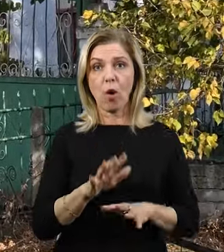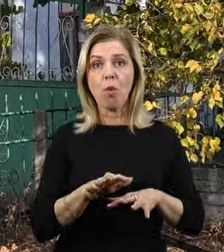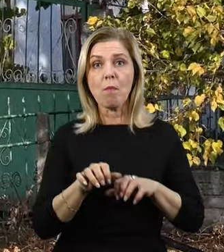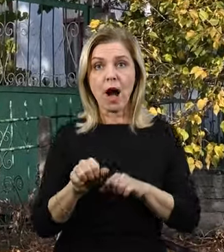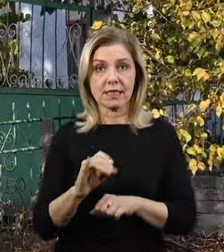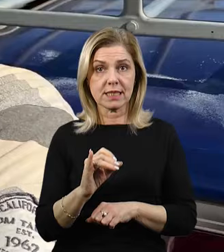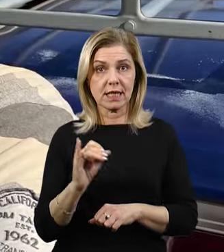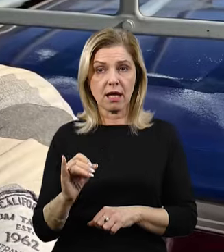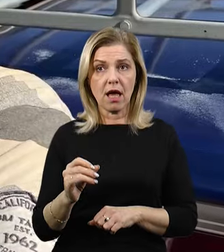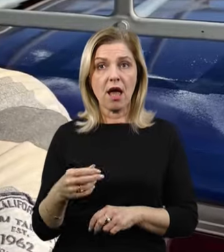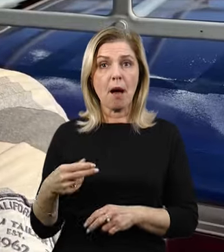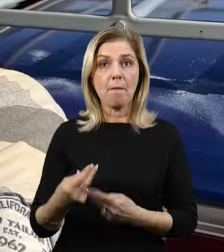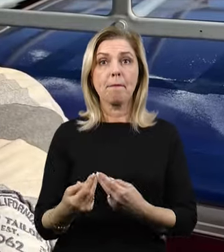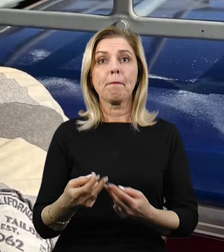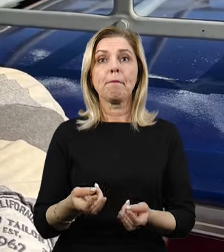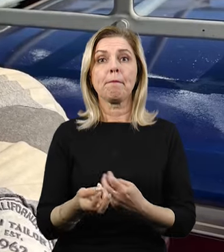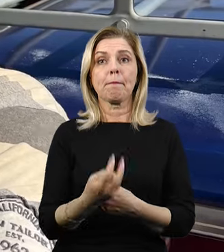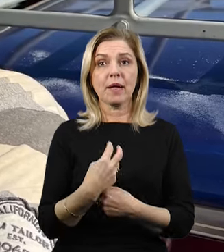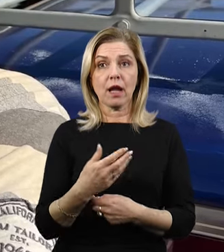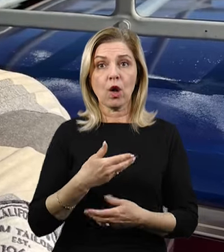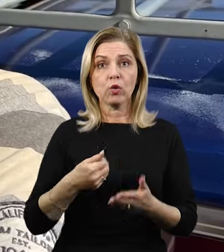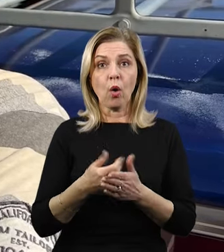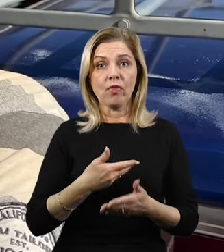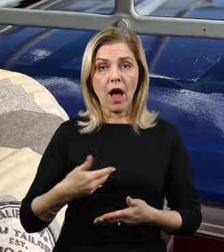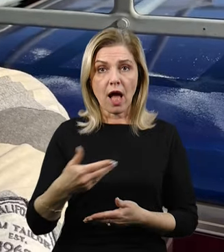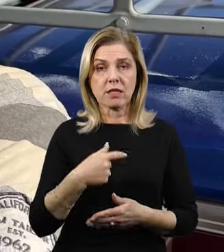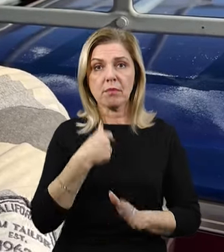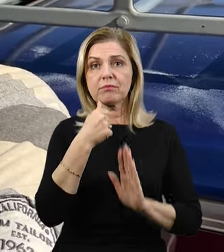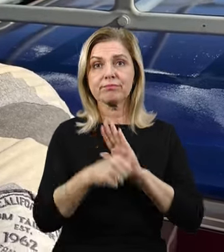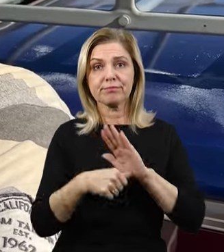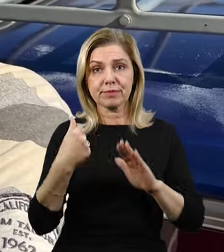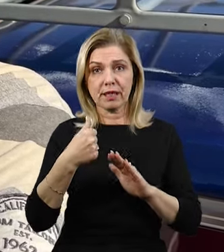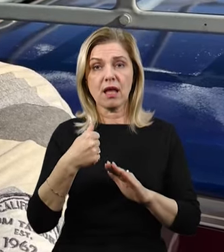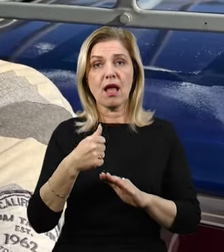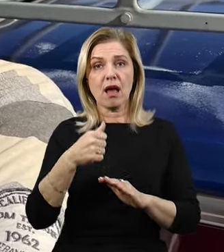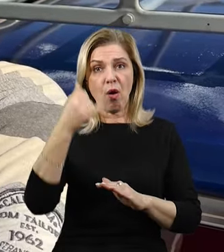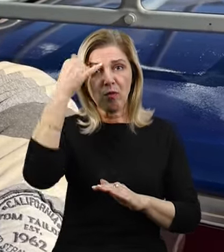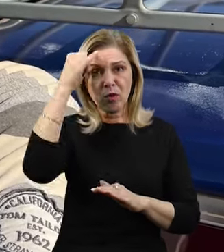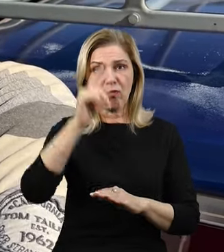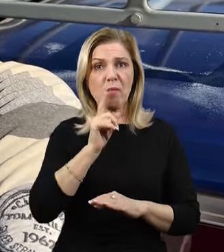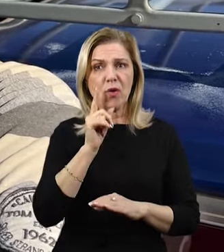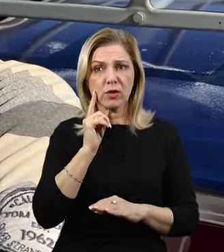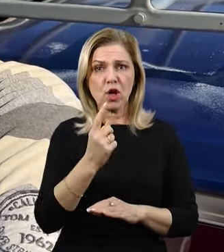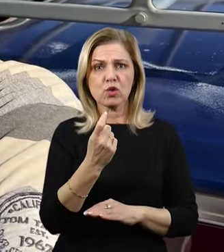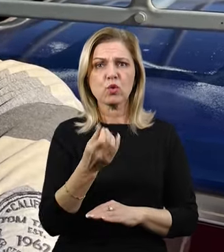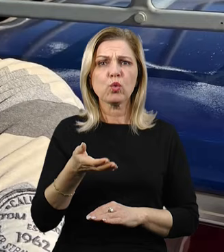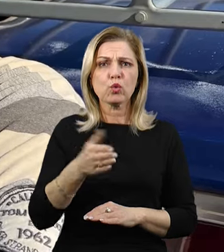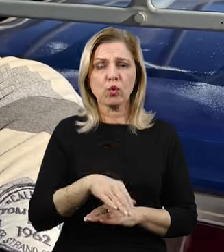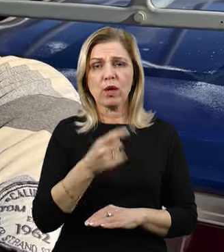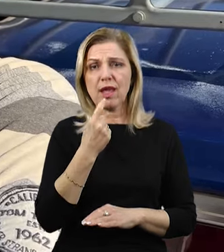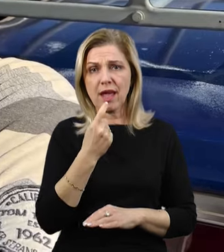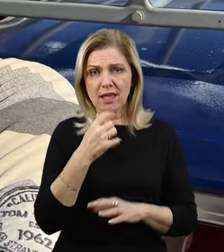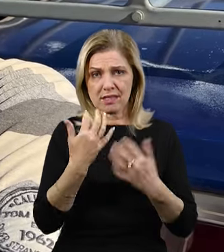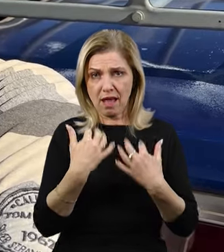Приїхали до нас, ми зарізали якраз тілочки. Пів тілочки забрали, сто штук яїць,